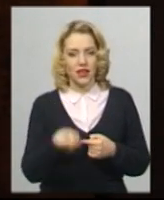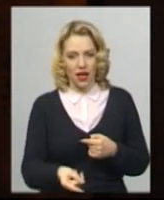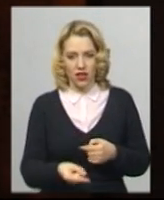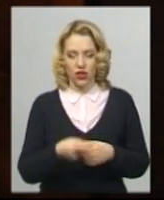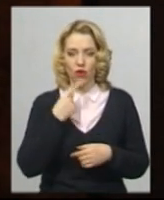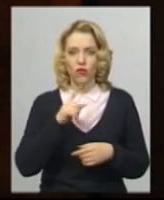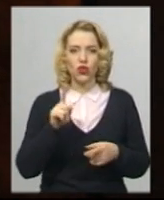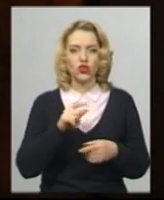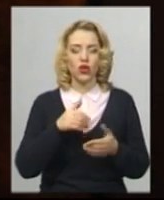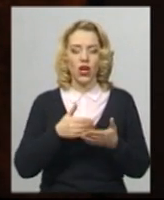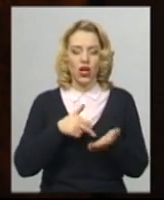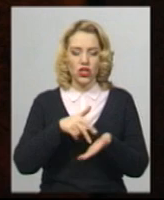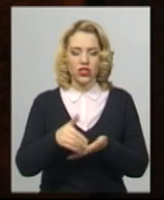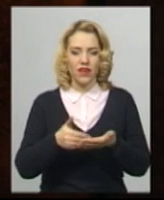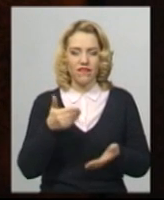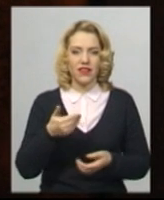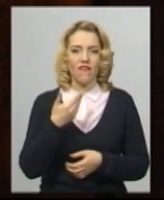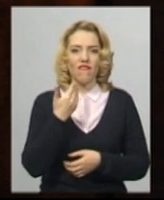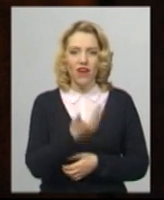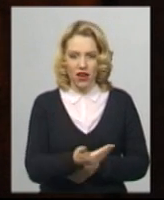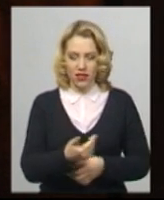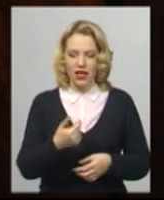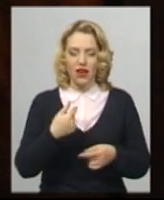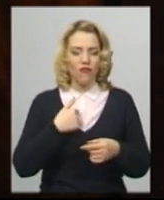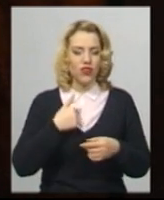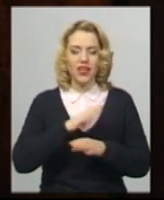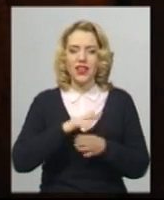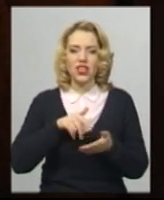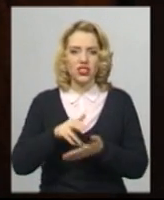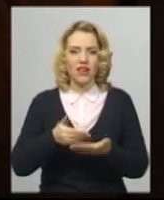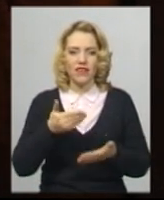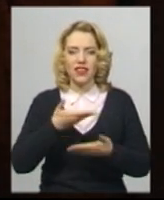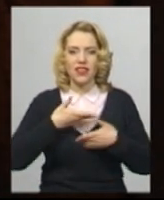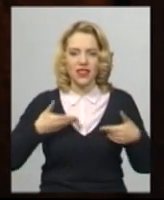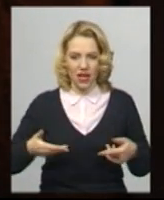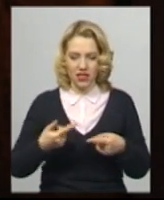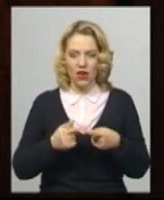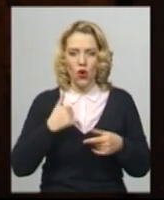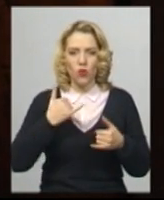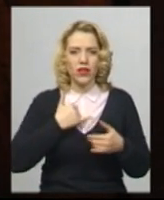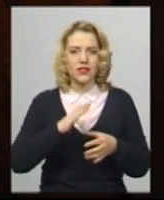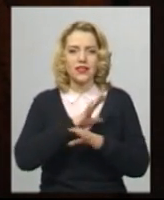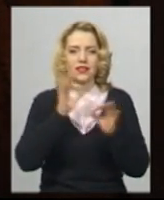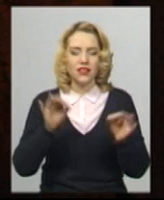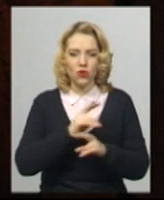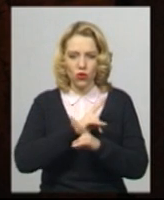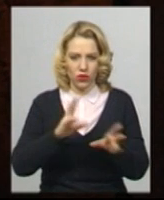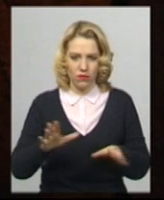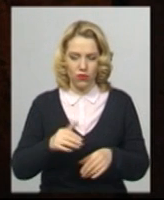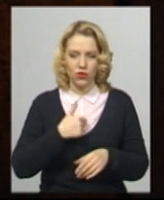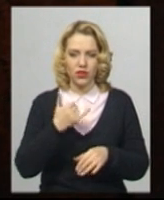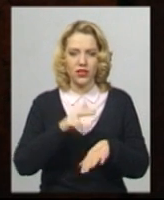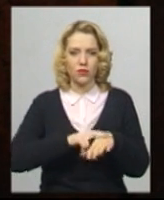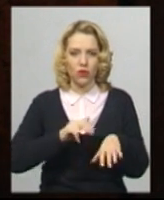Вони не віднайшли. В мене вчора був взагалі пустий готель. Дайте нам спокій, раді Бога. О там, фури ставлять, бо я зараз позвоню в міліцію,